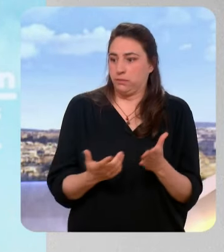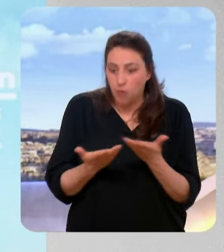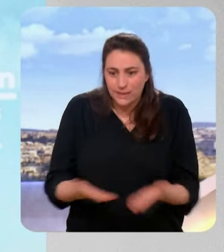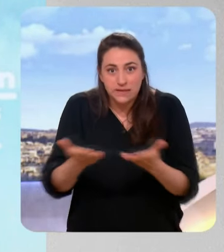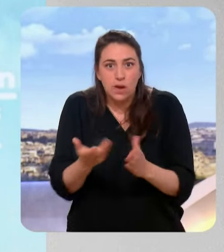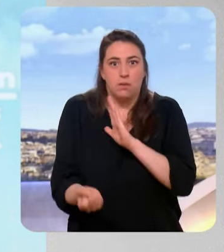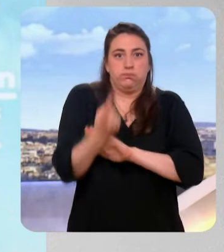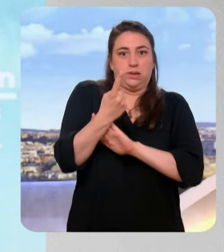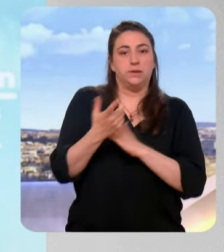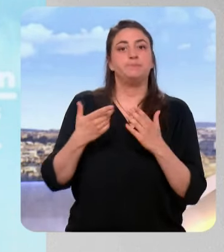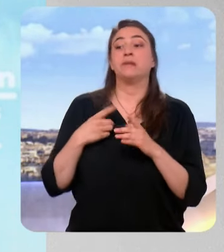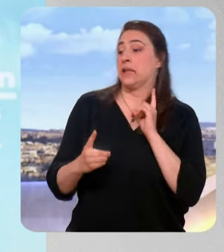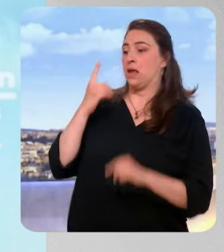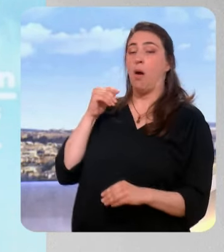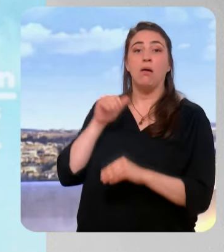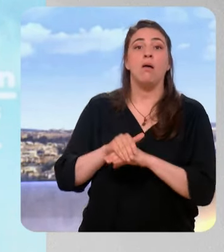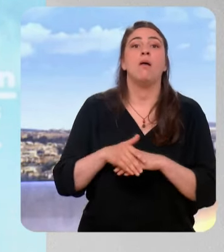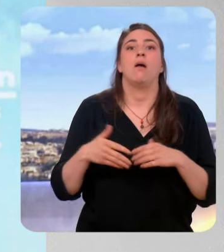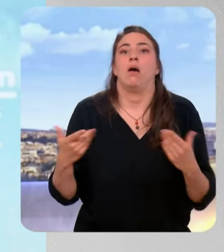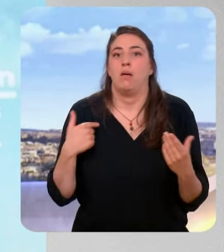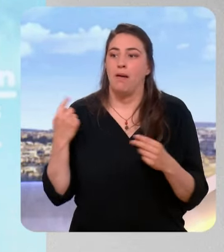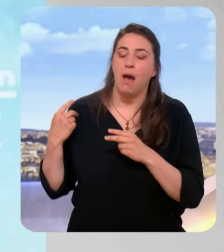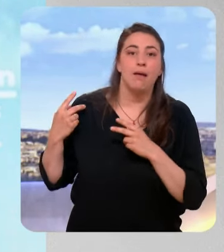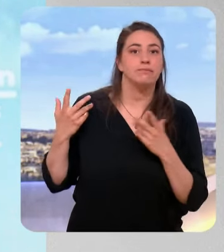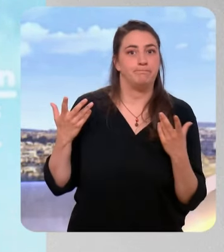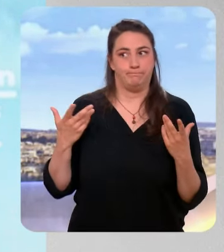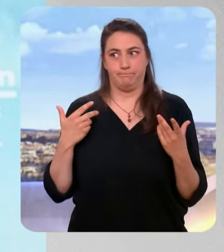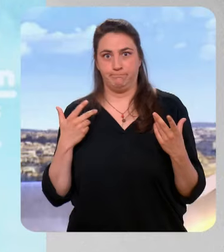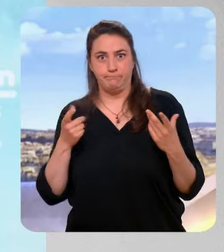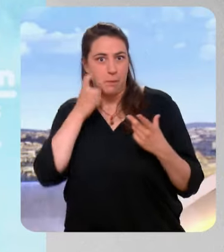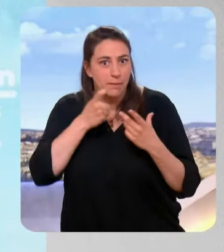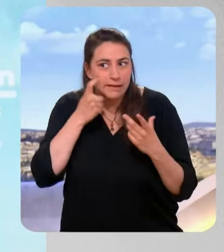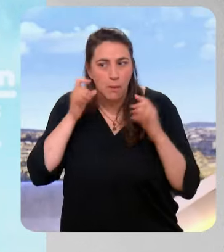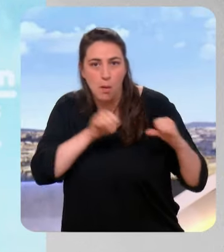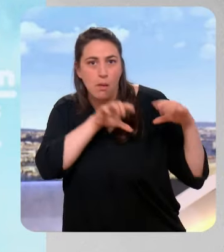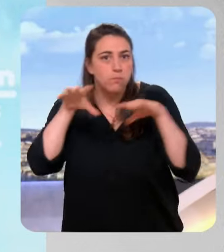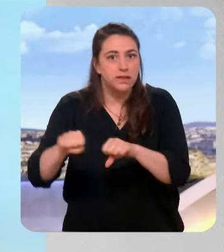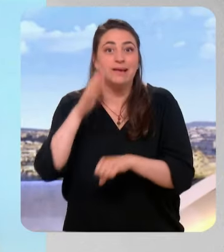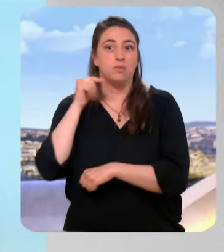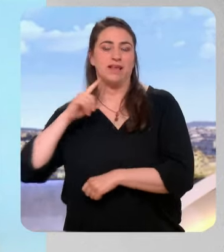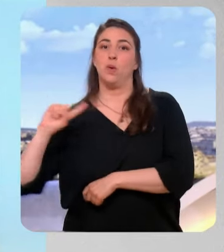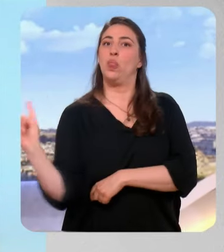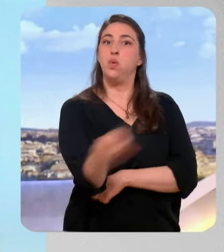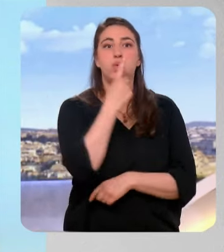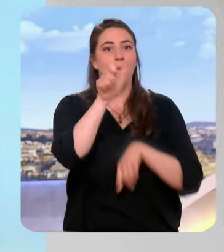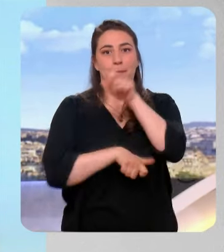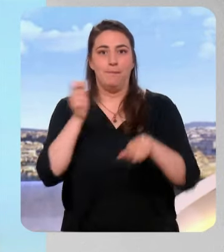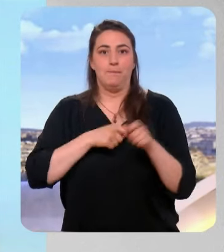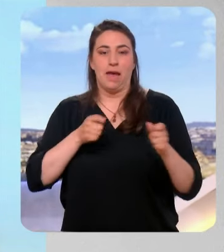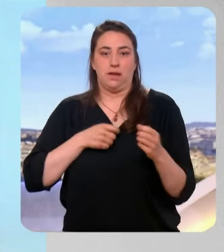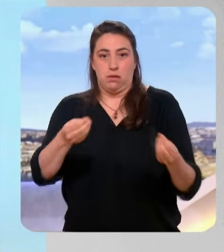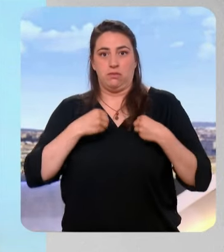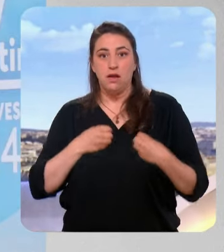était en situation d'arriver au pouvoir, tout ça a provoqué auprès d'une partie de l'opinion seulement une sorte d'électrochop. pas de surprise ? – Bien sûr que